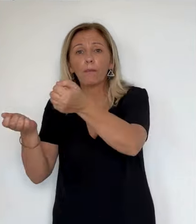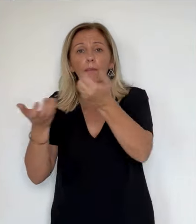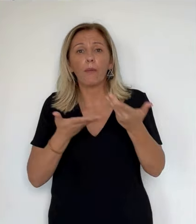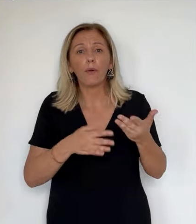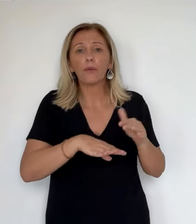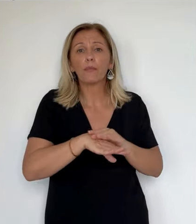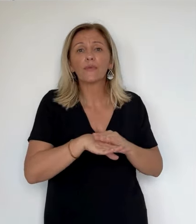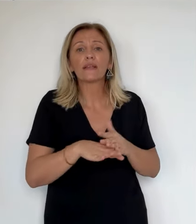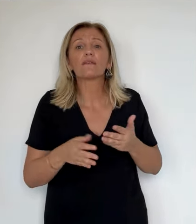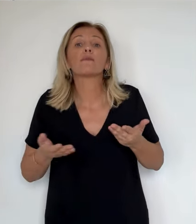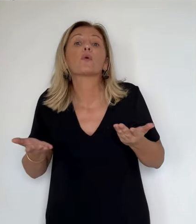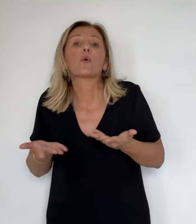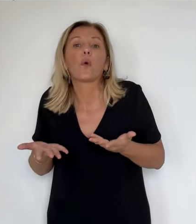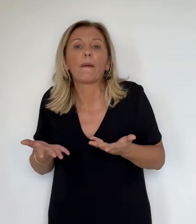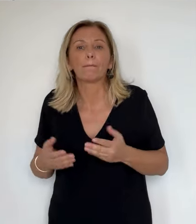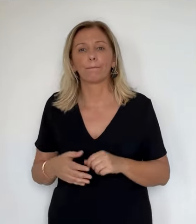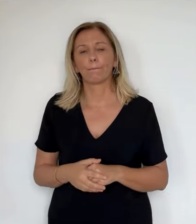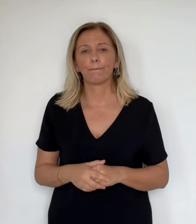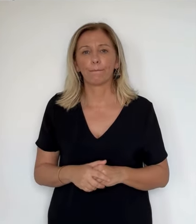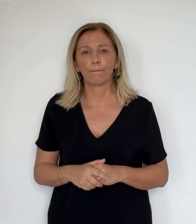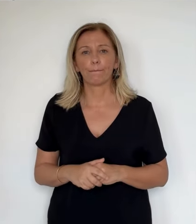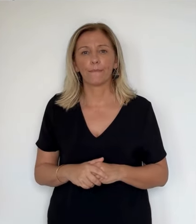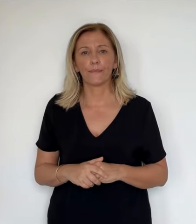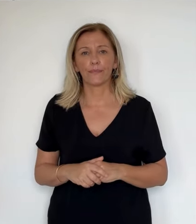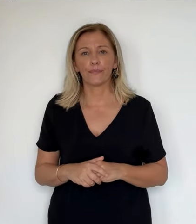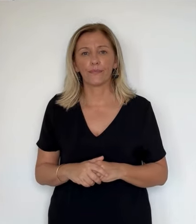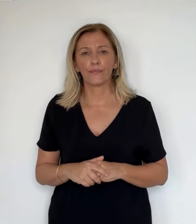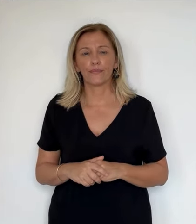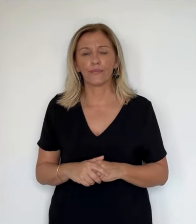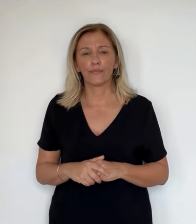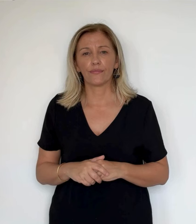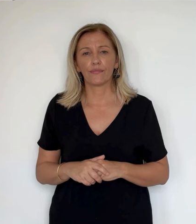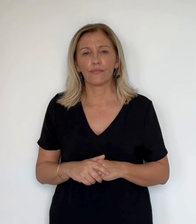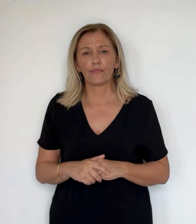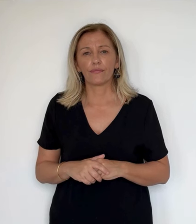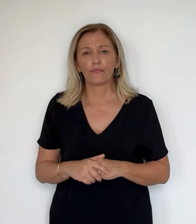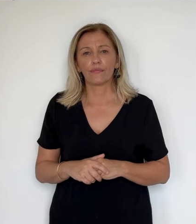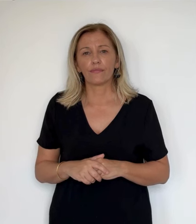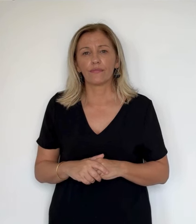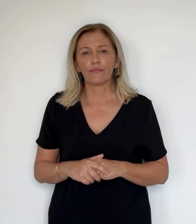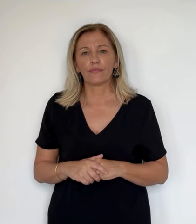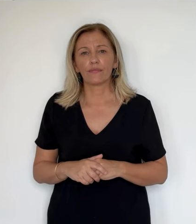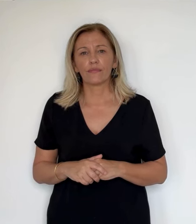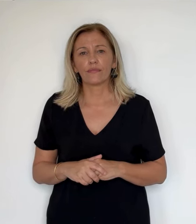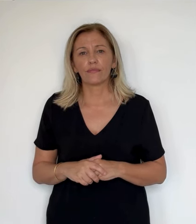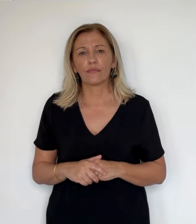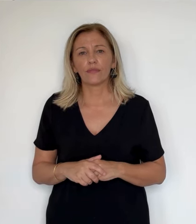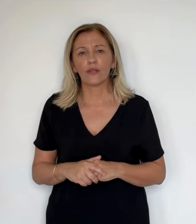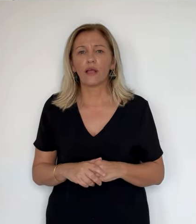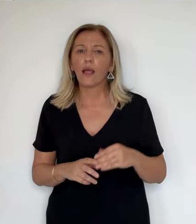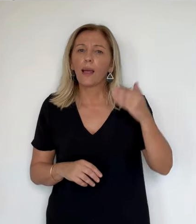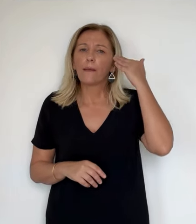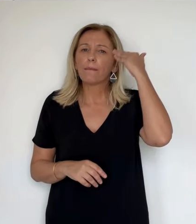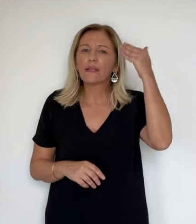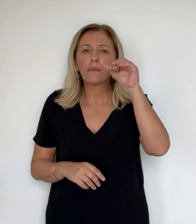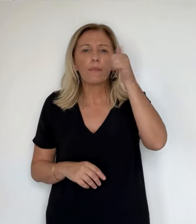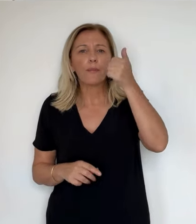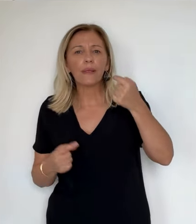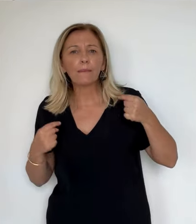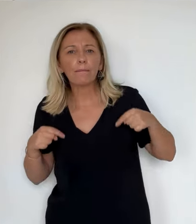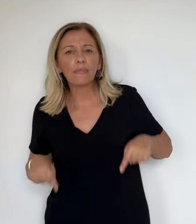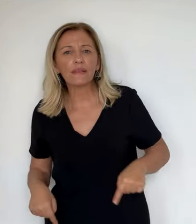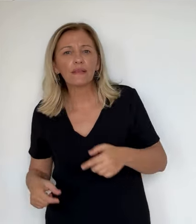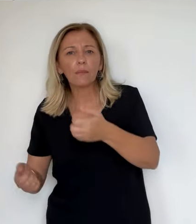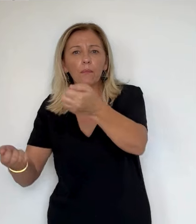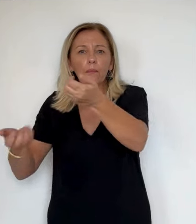Si ces marqueurs y sont, on soutiendra ce Premier ministre, si les marqueurs n'y